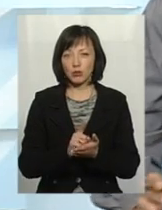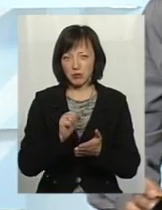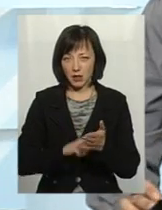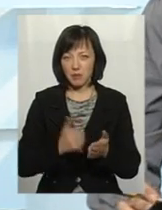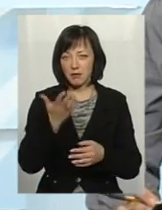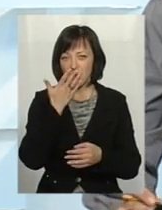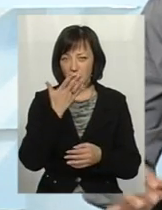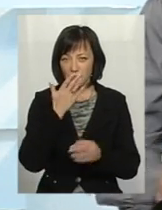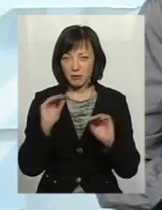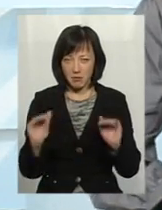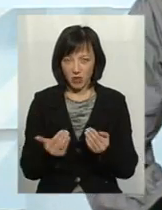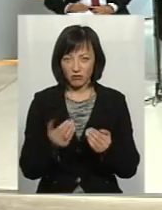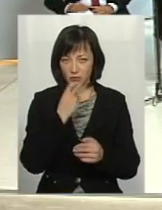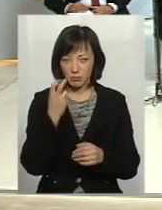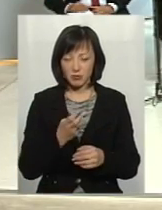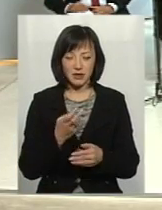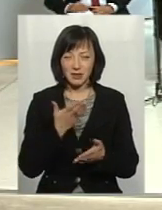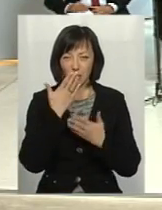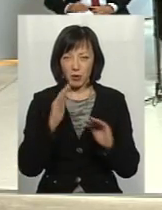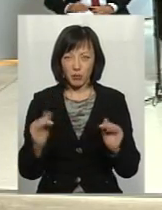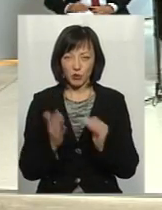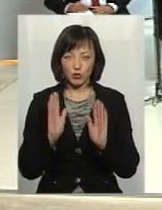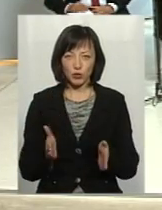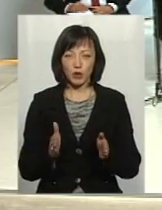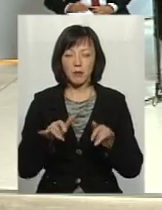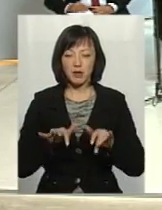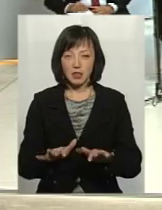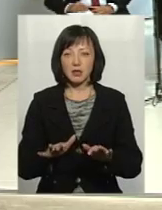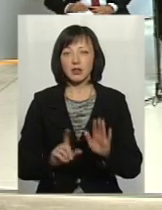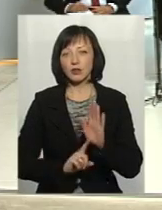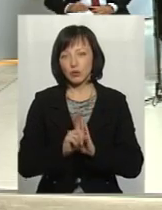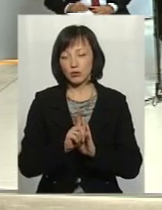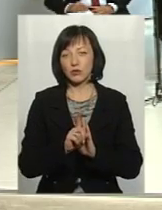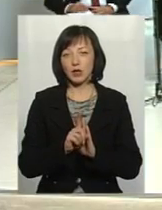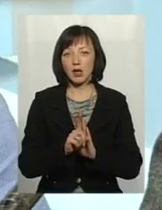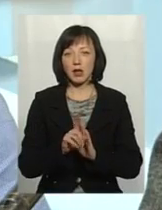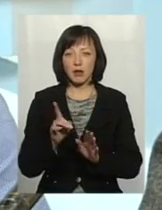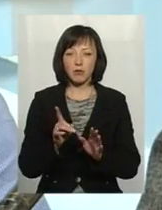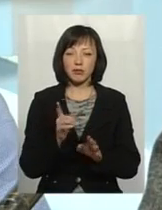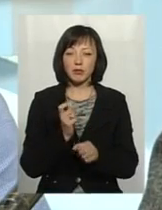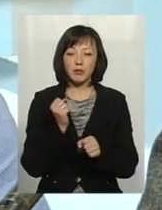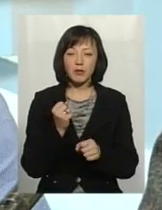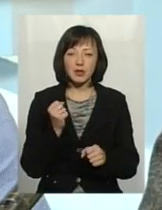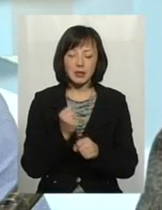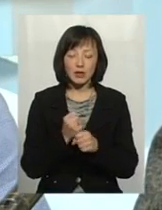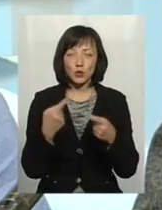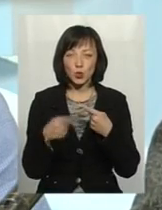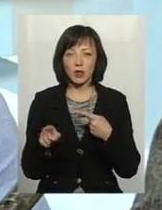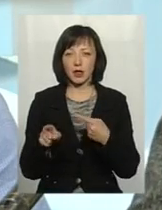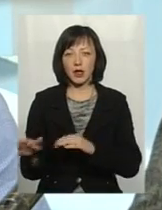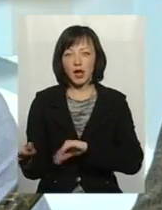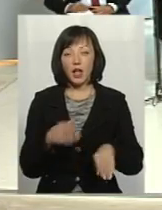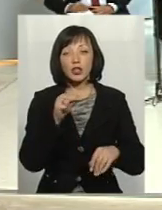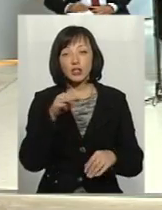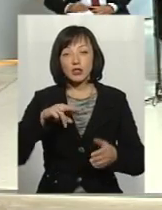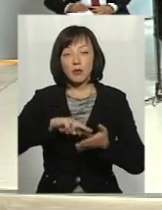пахнути має воно менше. Так, і запаху буде менше, поскольку процеси почнуть просяти аеробні. Скажіть, будь ласка, чи плануєте